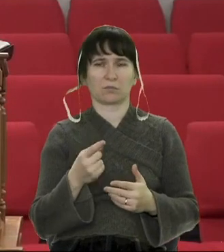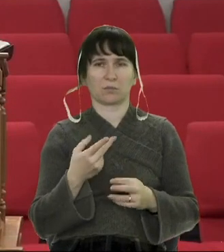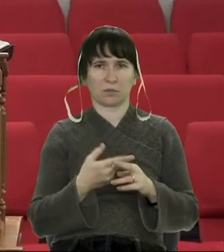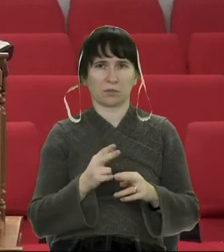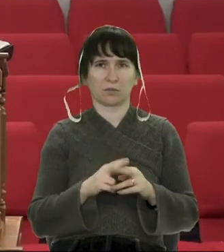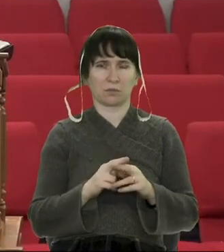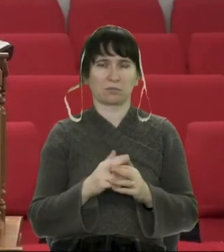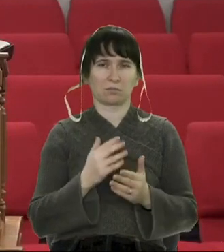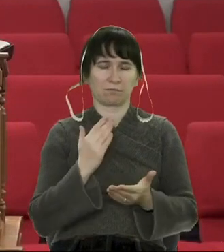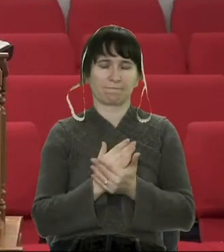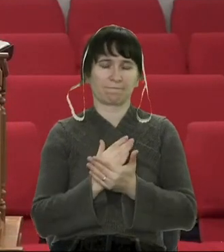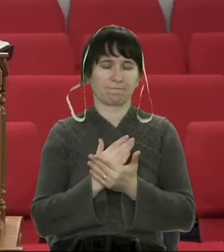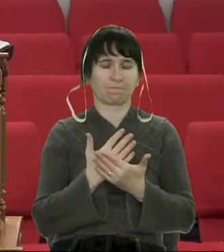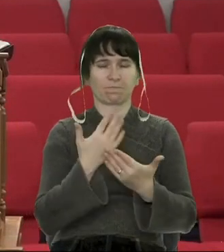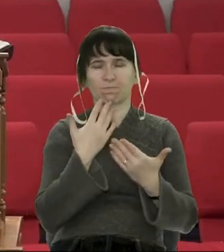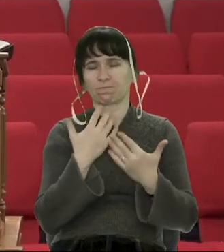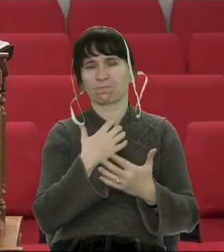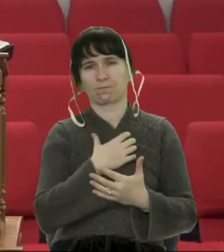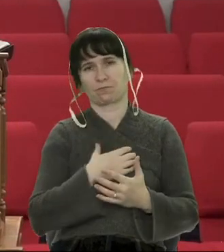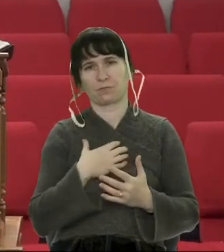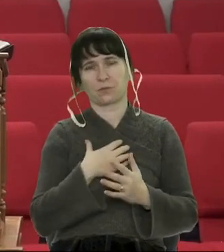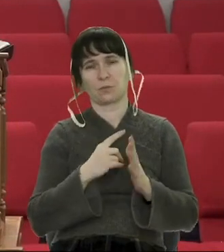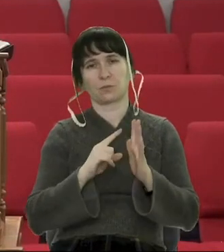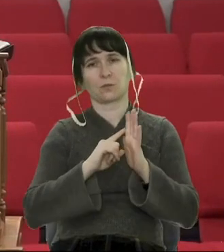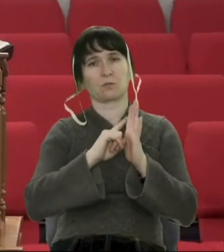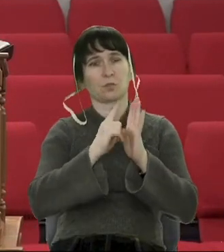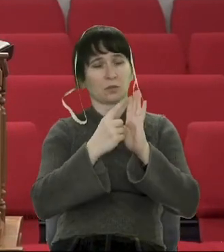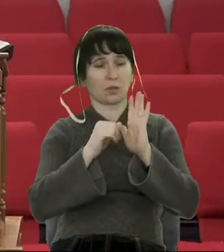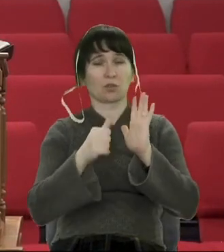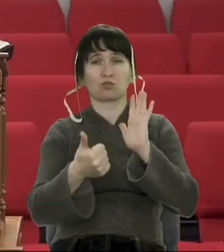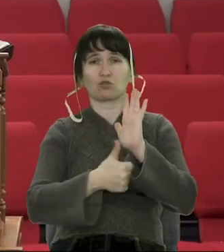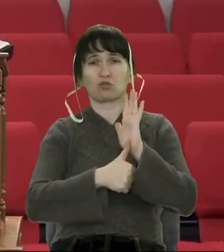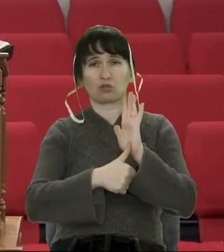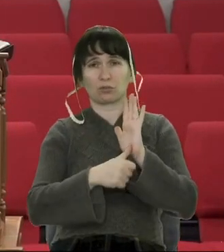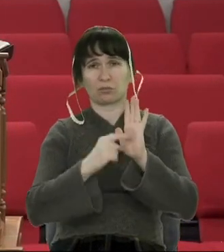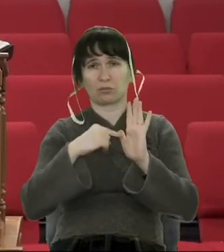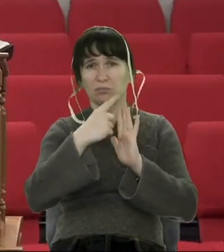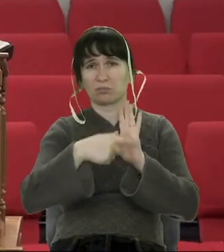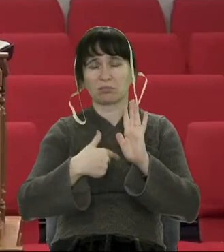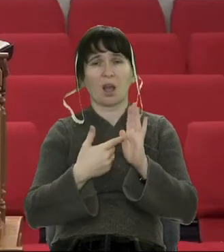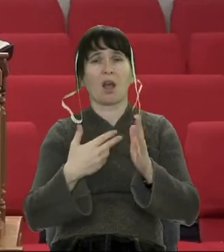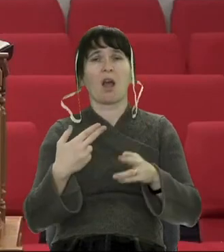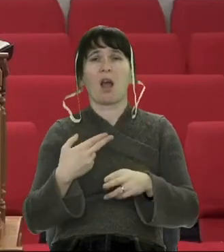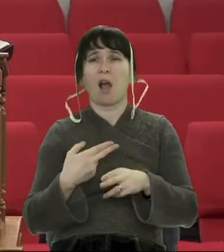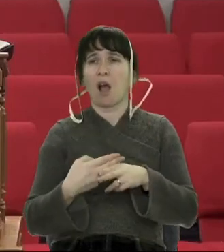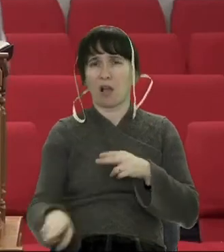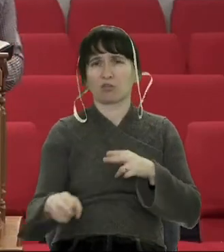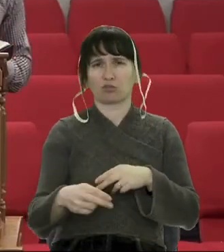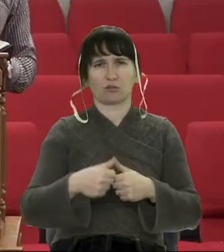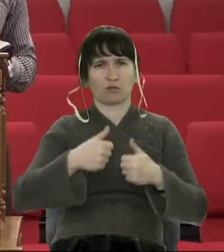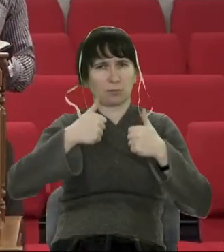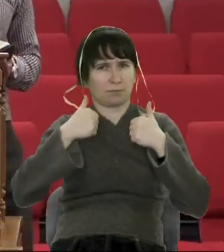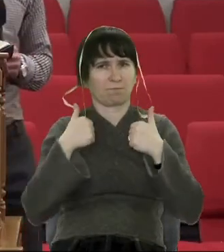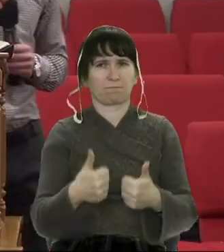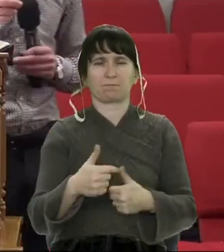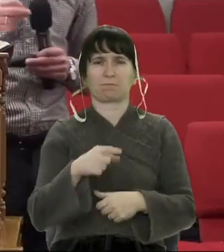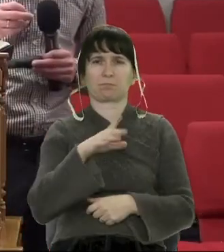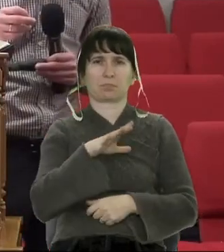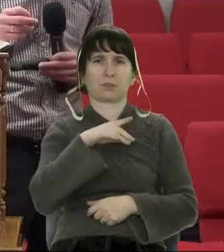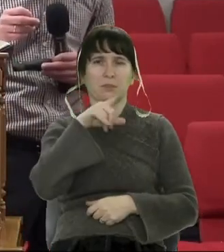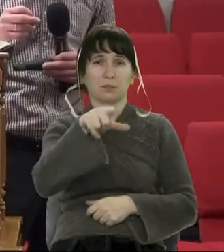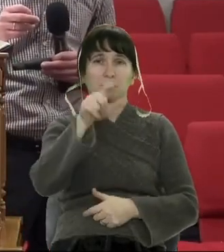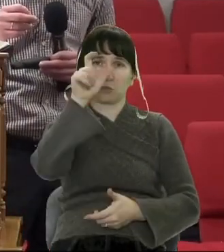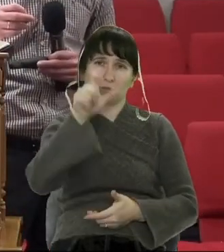яка ставиться протилежно. Але все питання в іншому. Сьогодні ти для цієї людини сильний. Ця людина до тебе сьогодні з